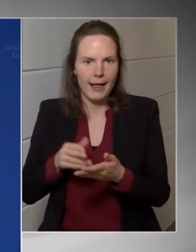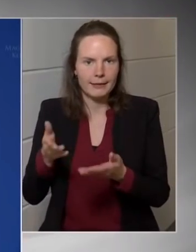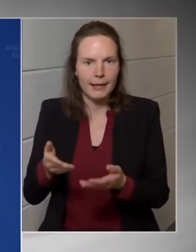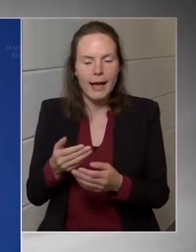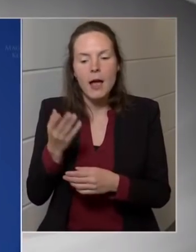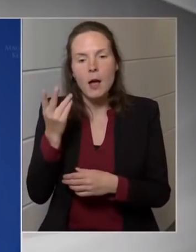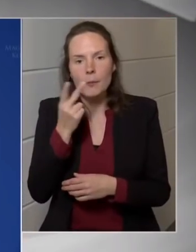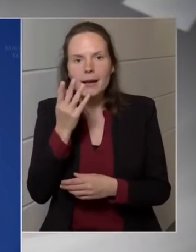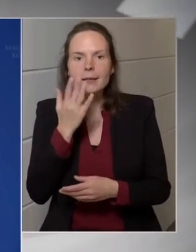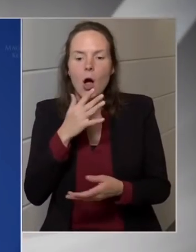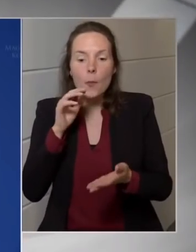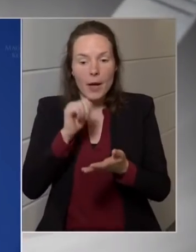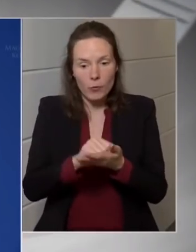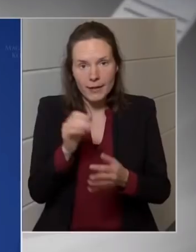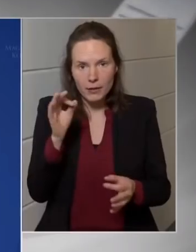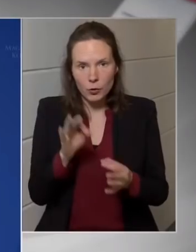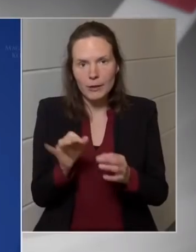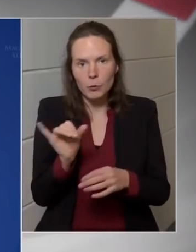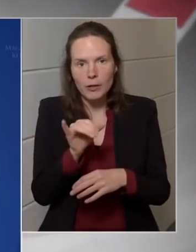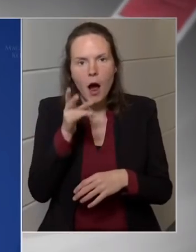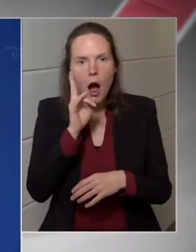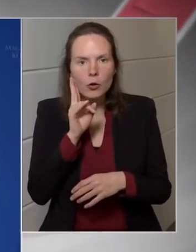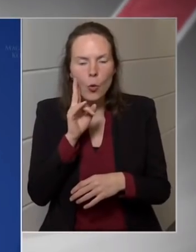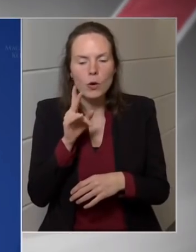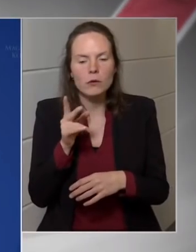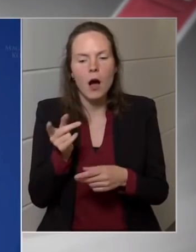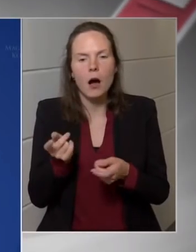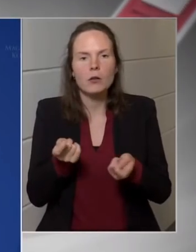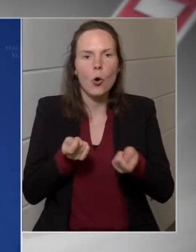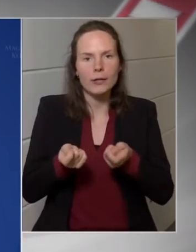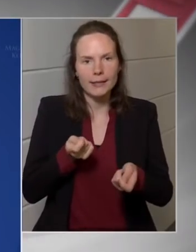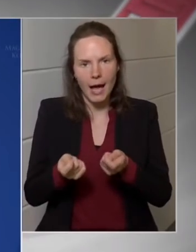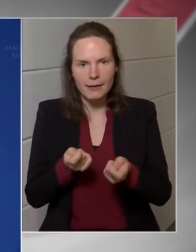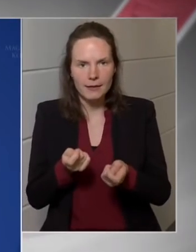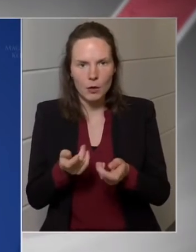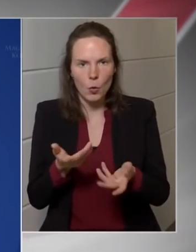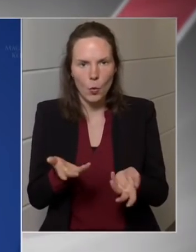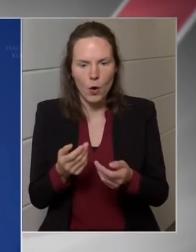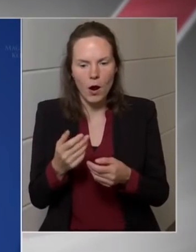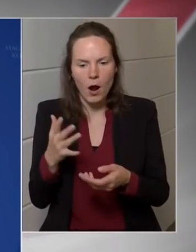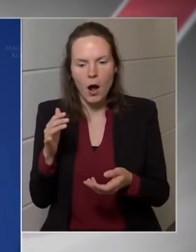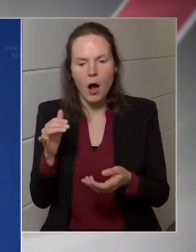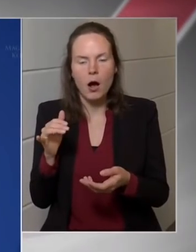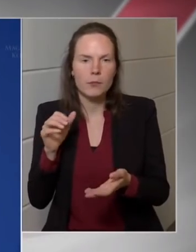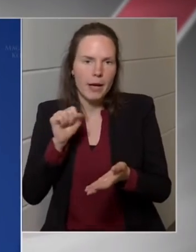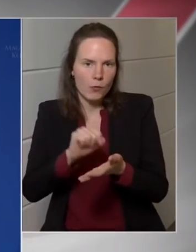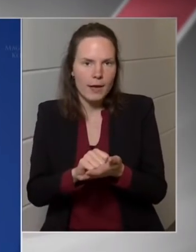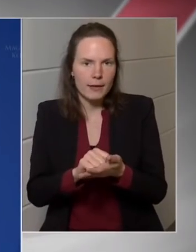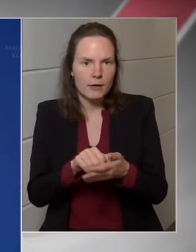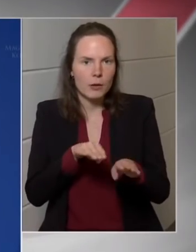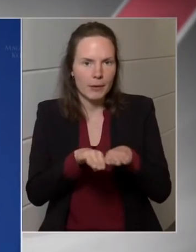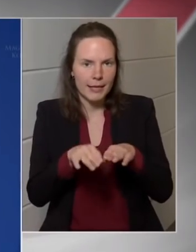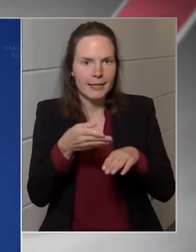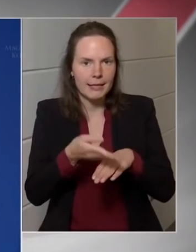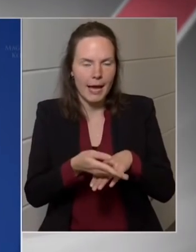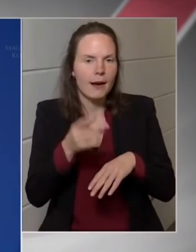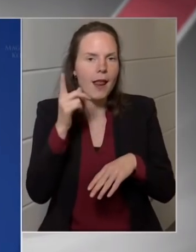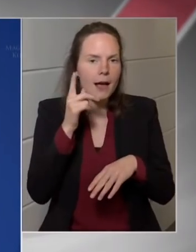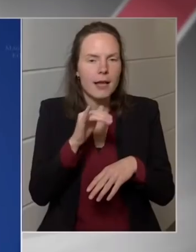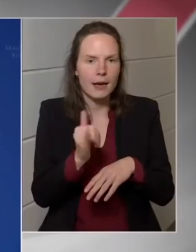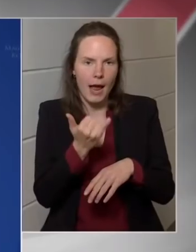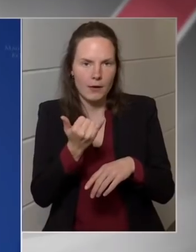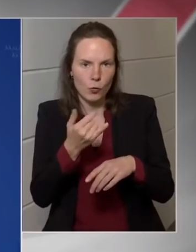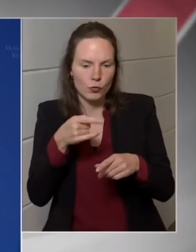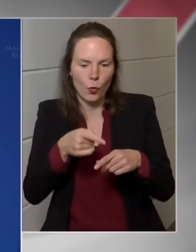valósul meg Budapesten, akkor annak a koordinációja az építésügyi és beruházási minisztériumhoz tartozik. Tehát Lázár János minisztérium tárcájához.